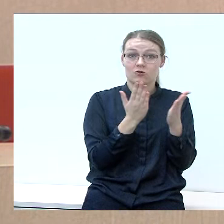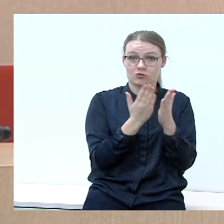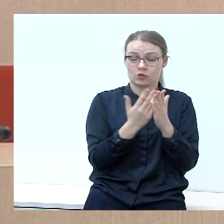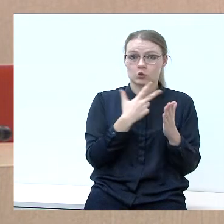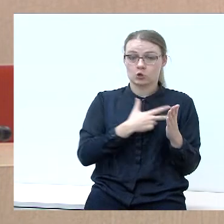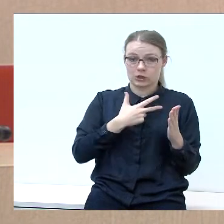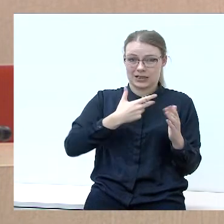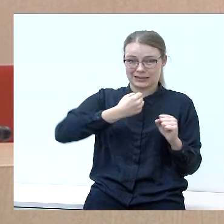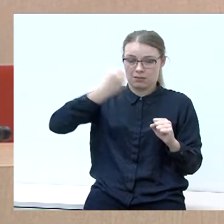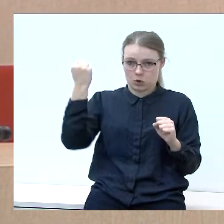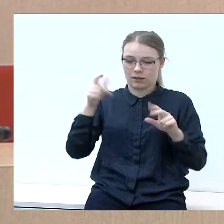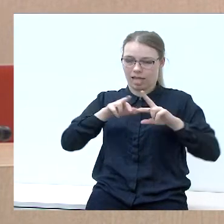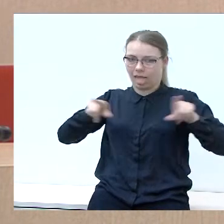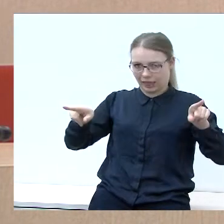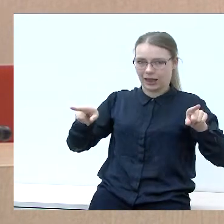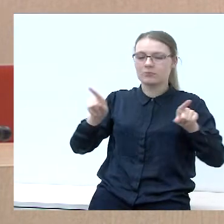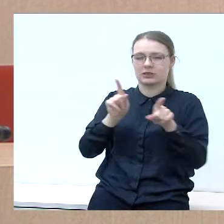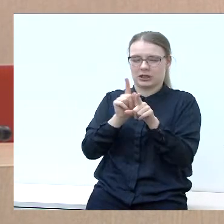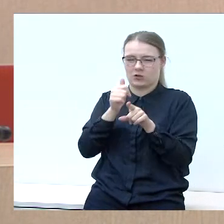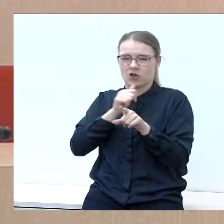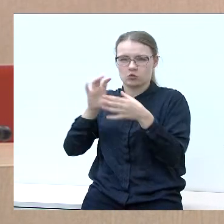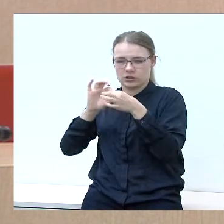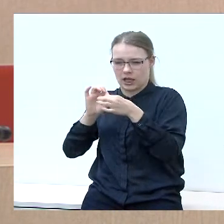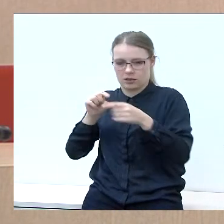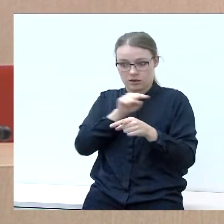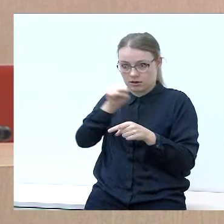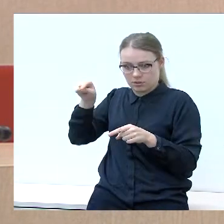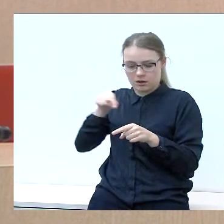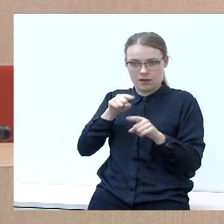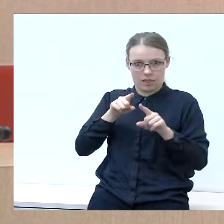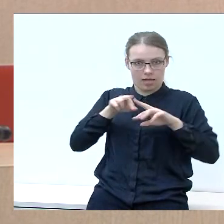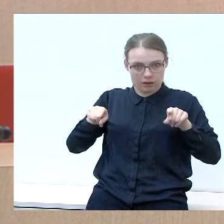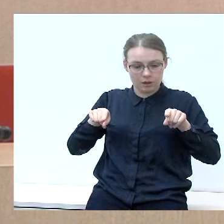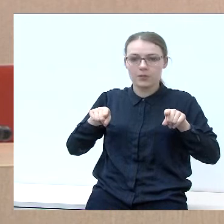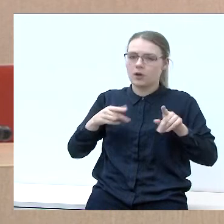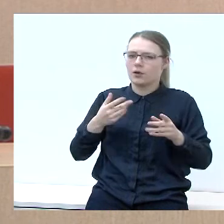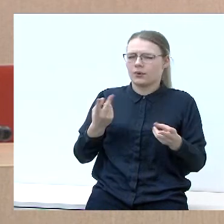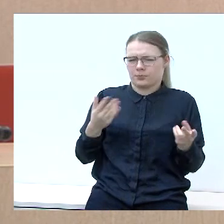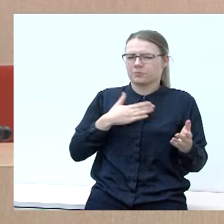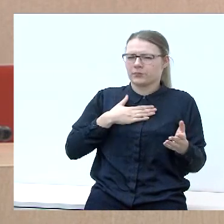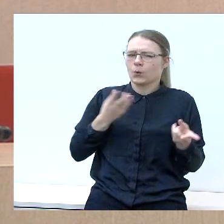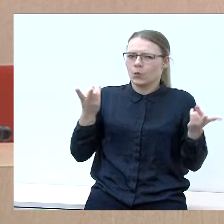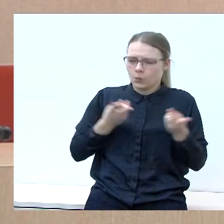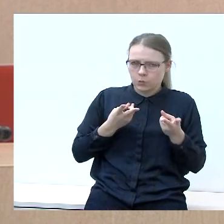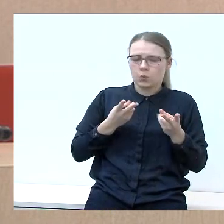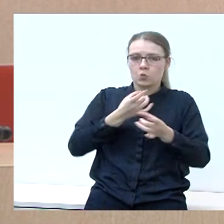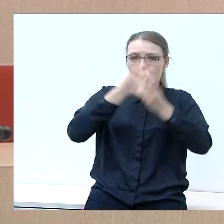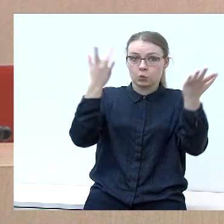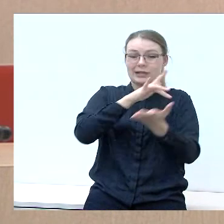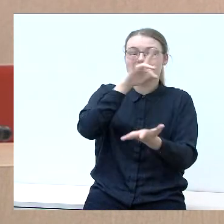Socialdemokratų ir Valistėčių žalių sąjunga, kadangi mes irgi norėtum matyti kultūros centrą miesto centre.